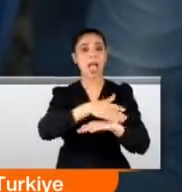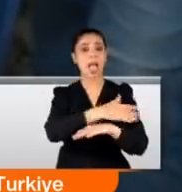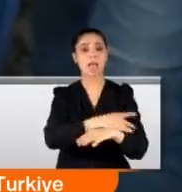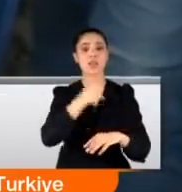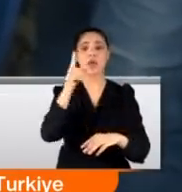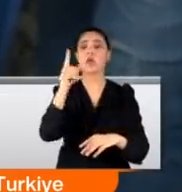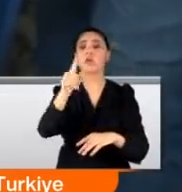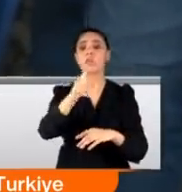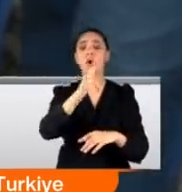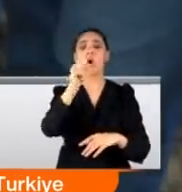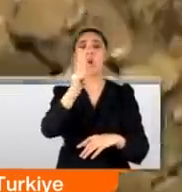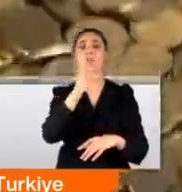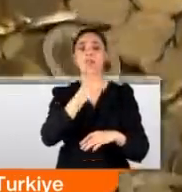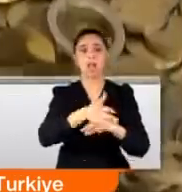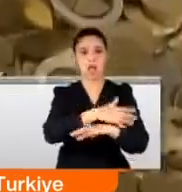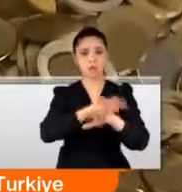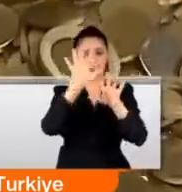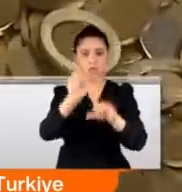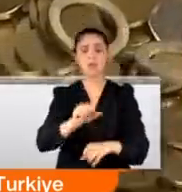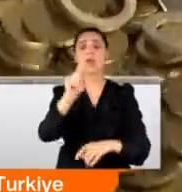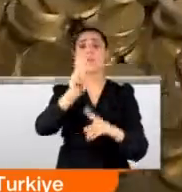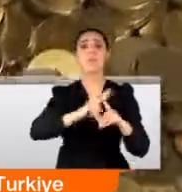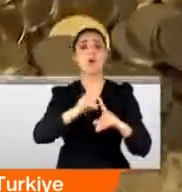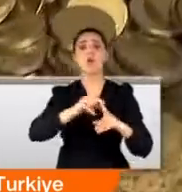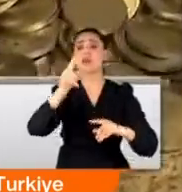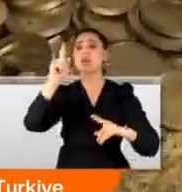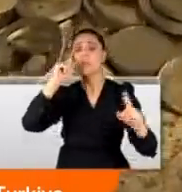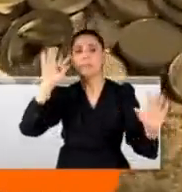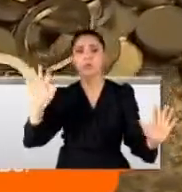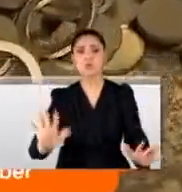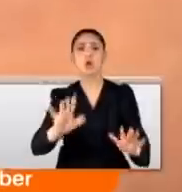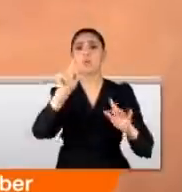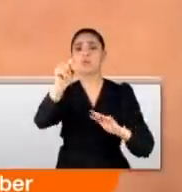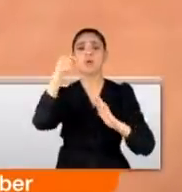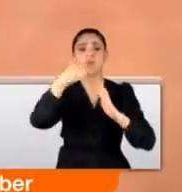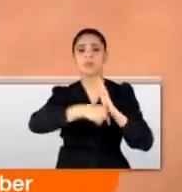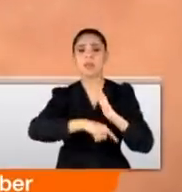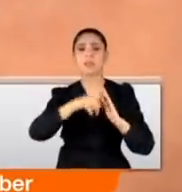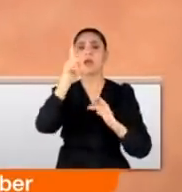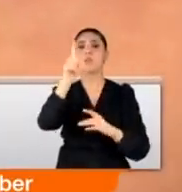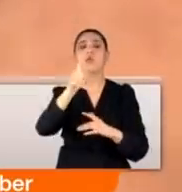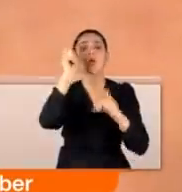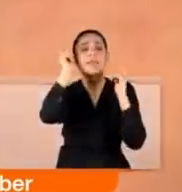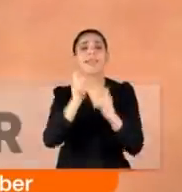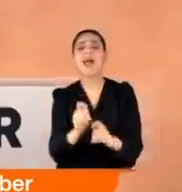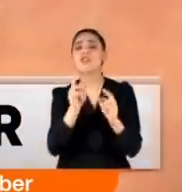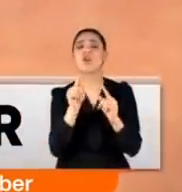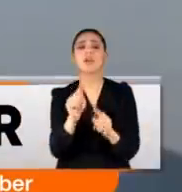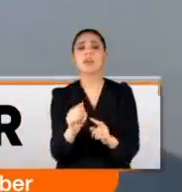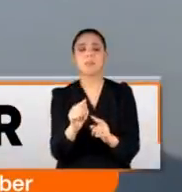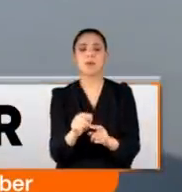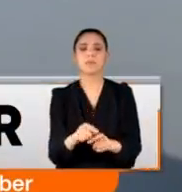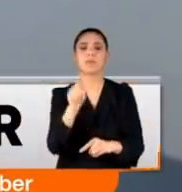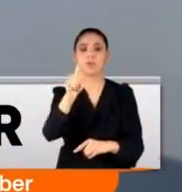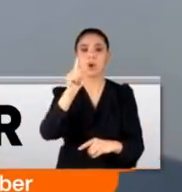15 yıl önce yakalanmıştı. Polise hayrete düşüren ikinci detaysa sahte euronun ayırt edilemeyecek kadar gerçeğine benzemesi.